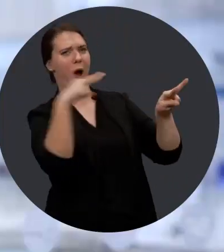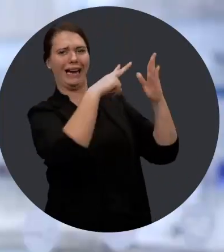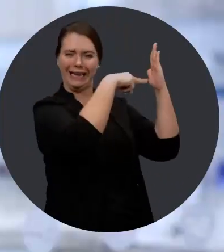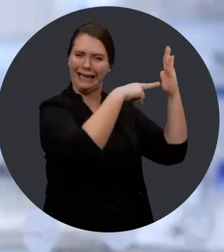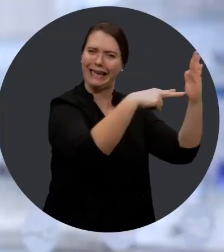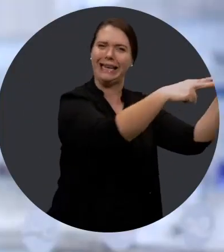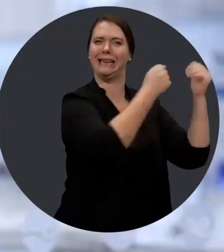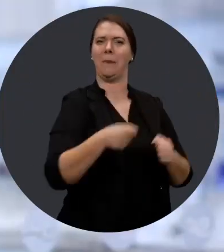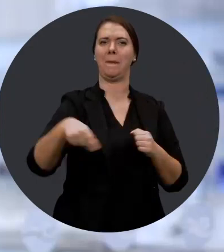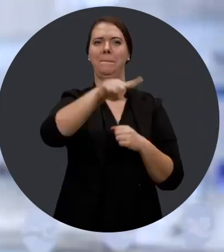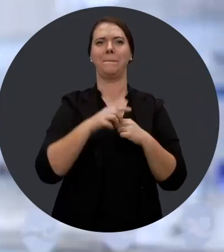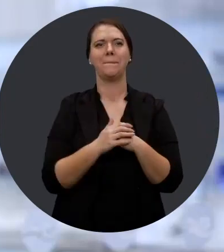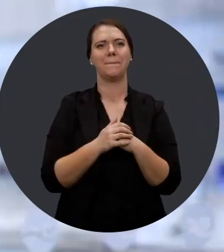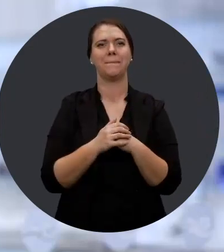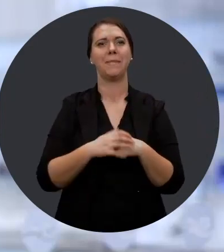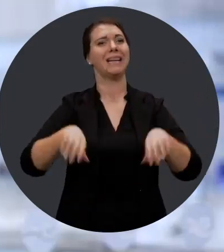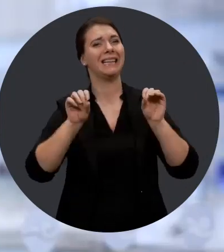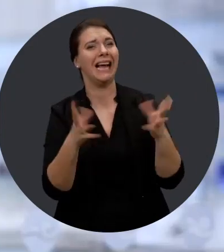en sorte que tous puissent être capables de lire.